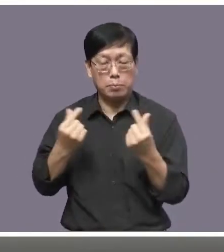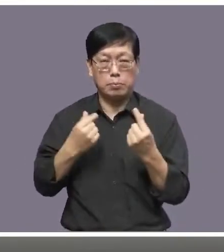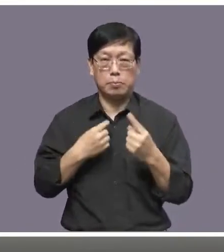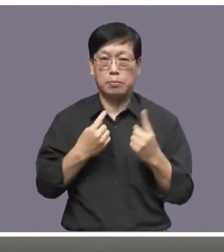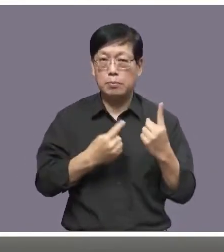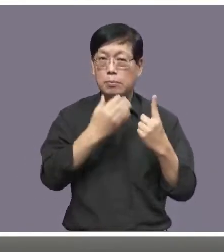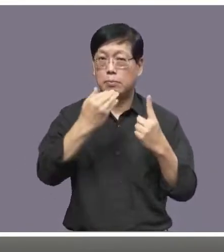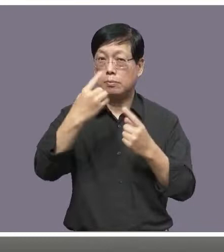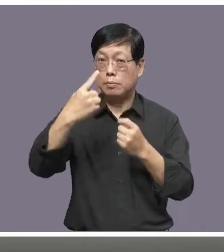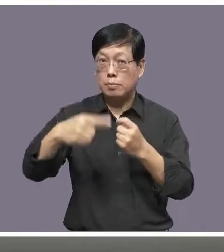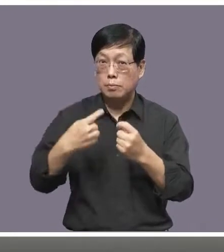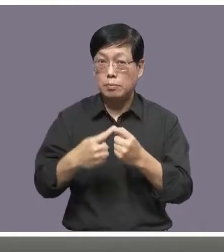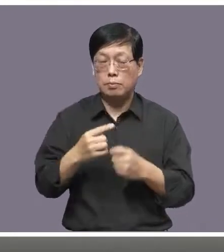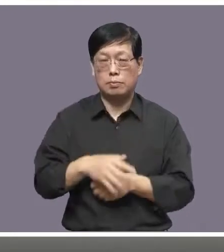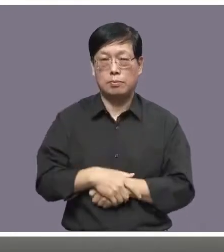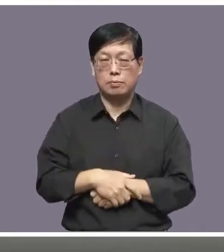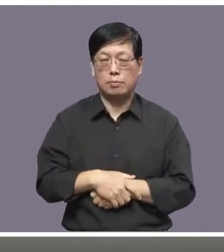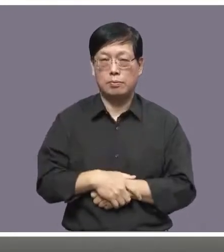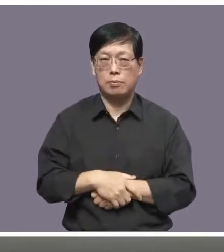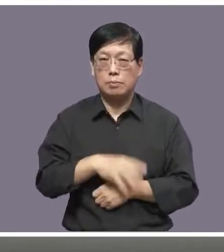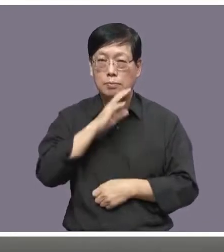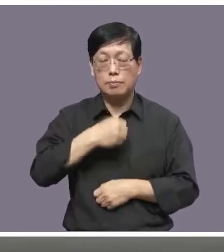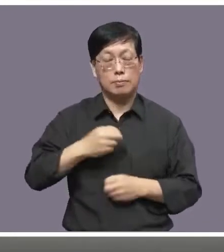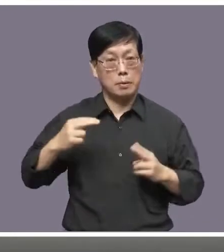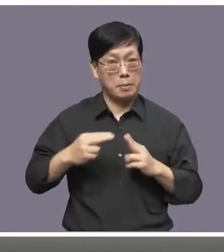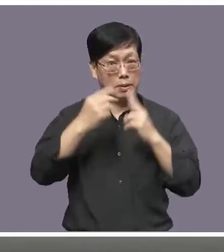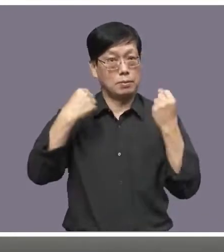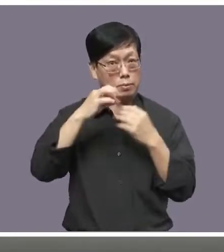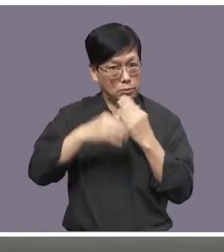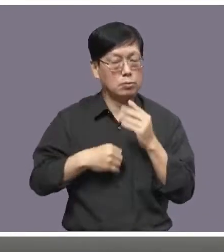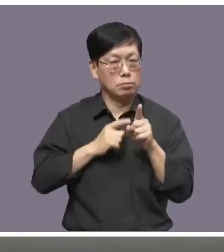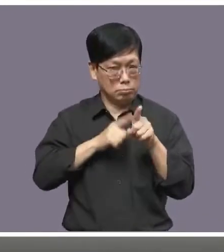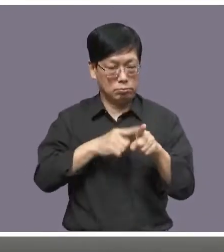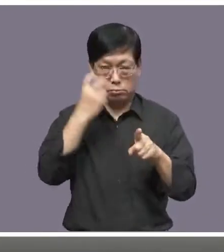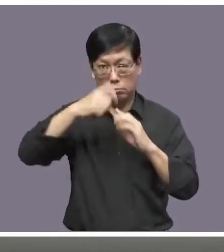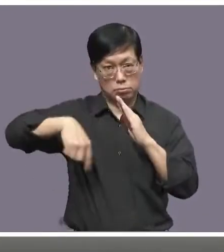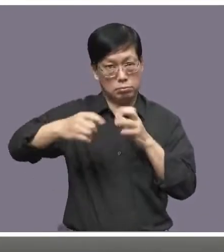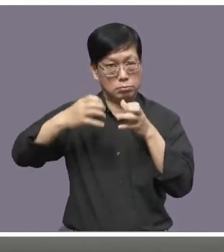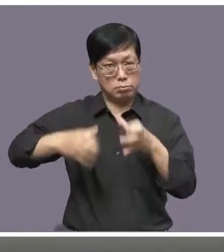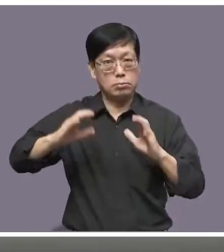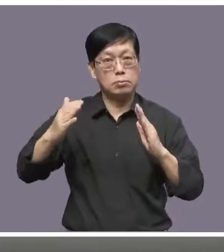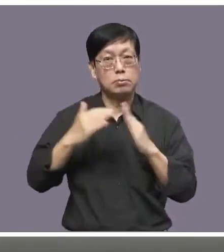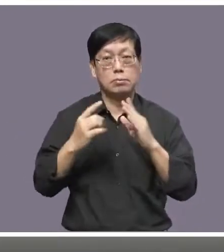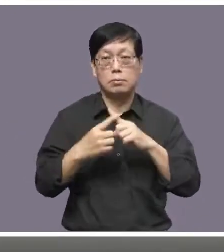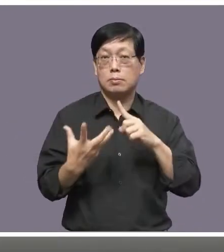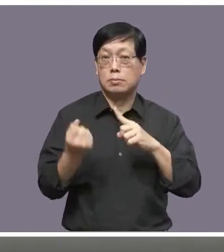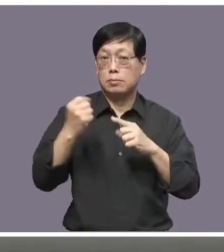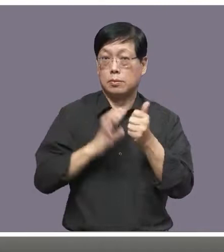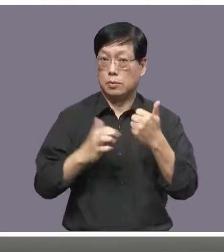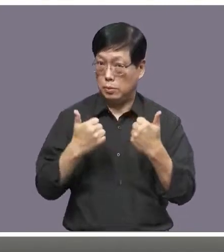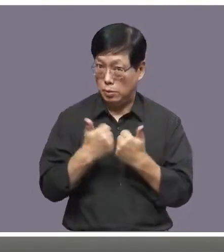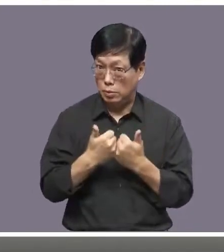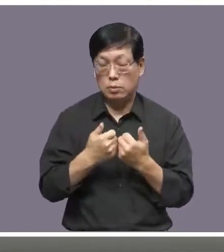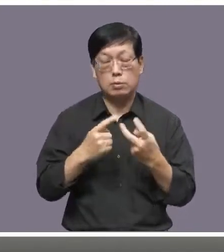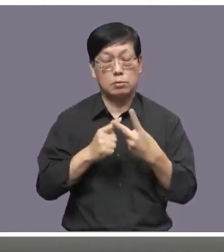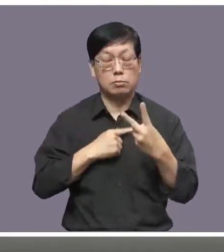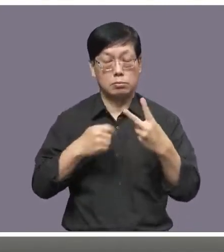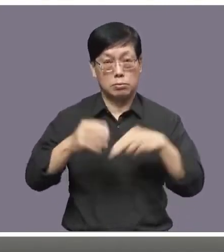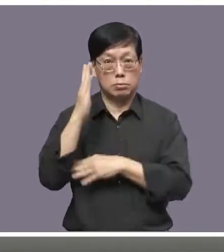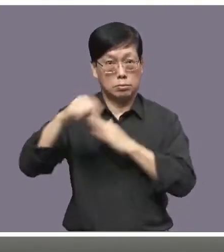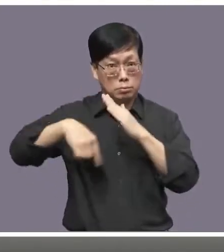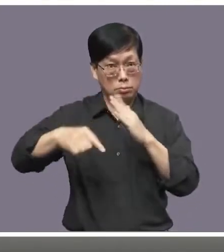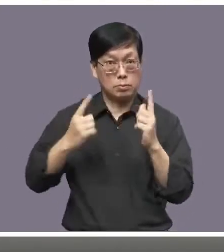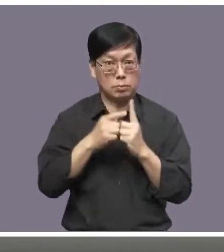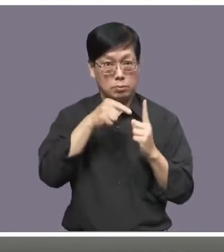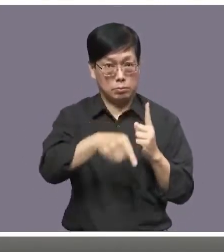91年的所谓的巴黎原则我们监察院成立了国家人权委员会而行政部门对于这个国家